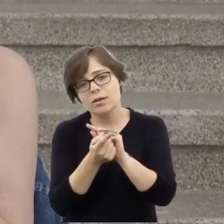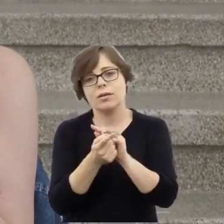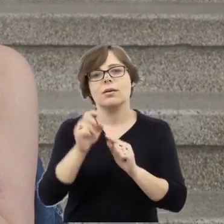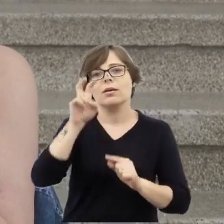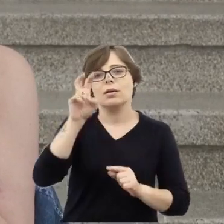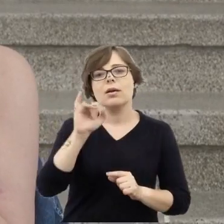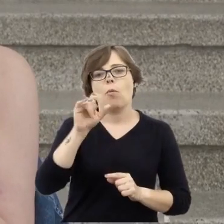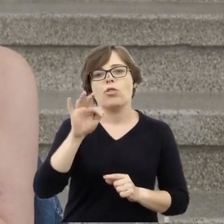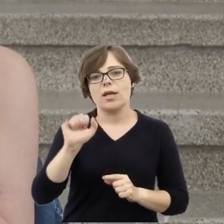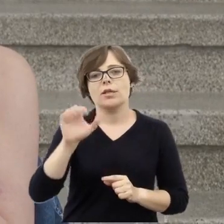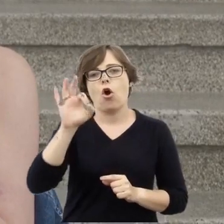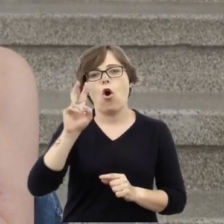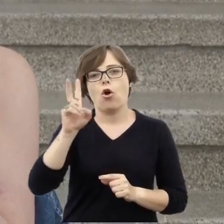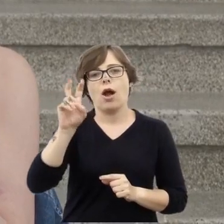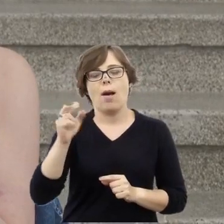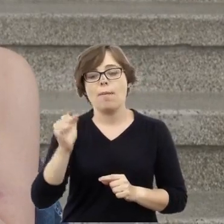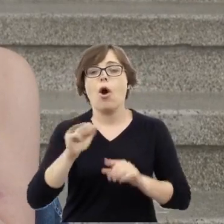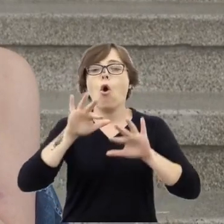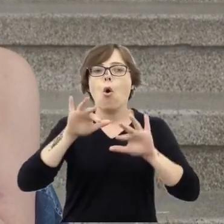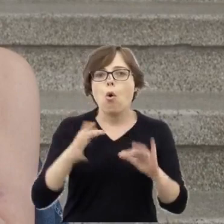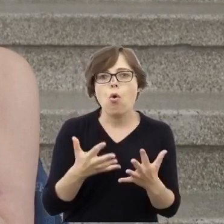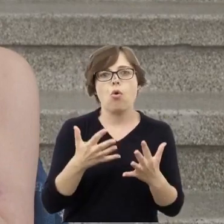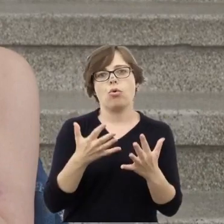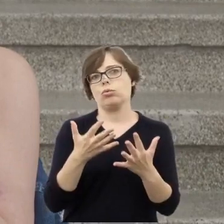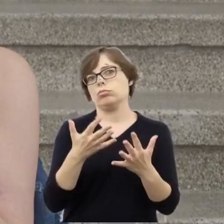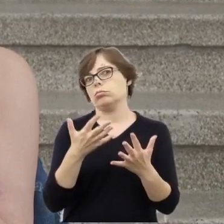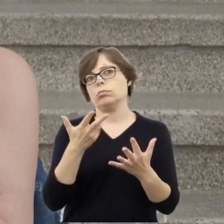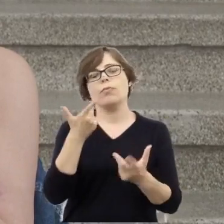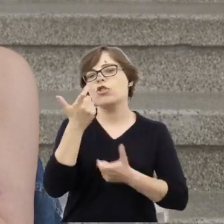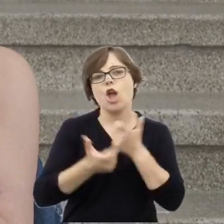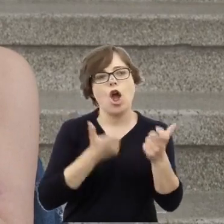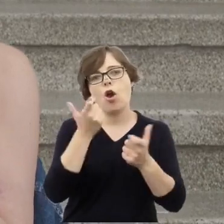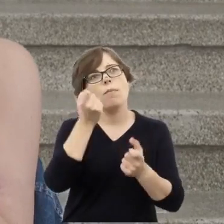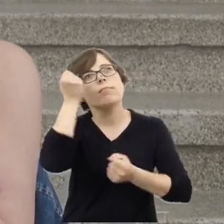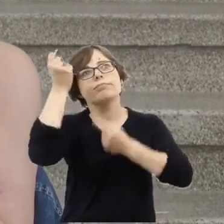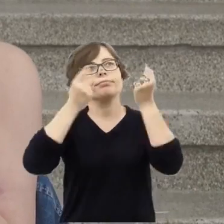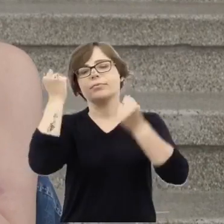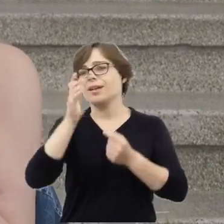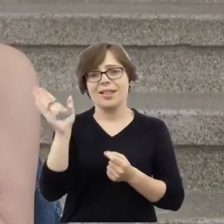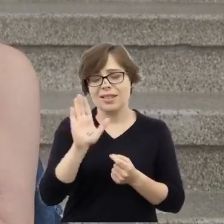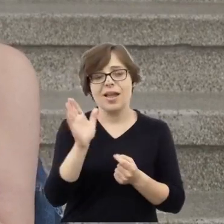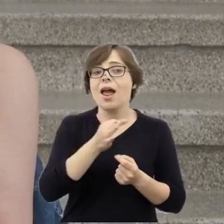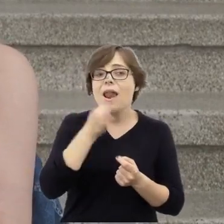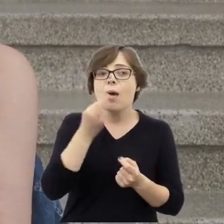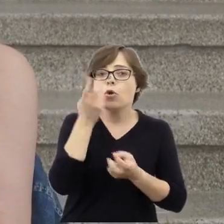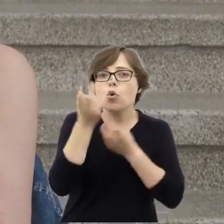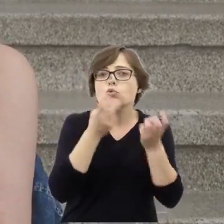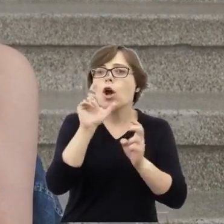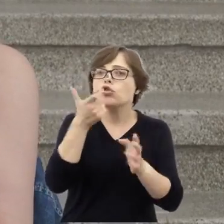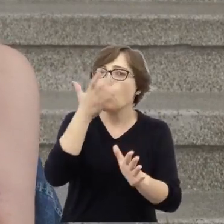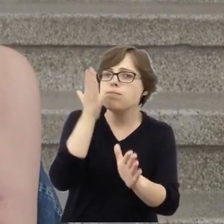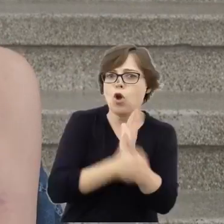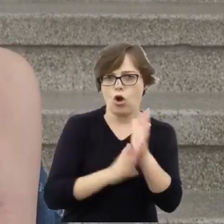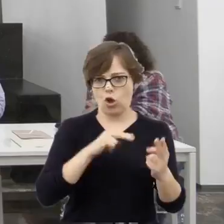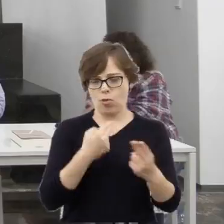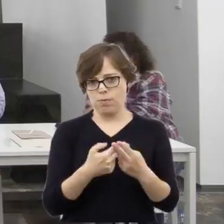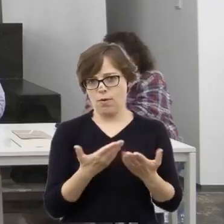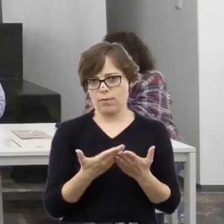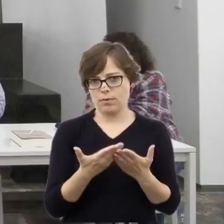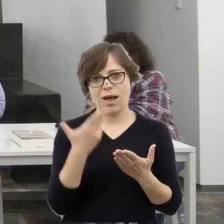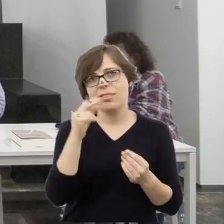rezygnować z bardziej rozbudowanych hipotez na rzecz prostszych, tak jak właśnie tutaj proponuję.